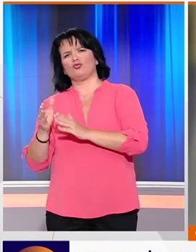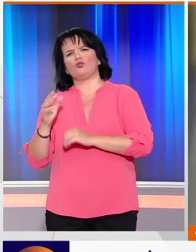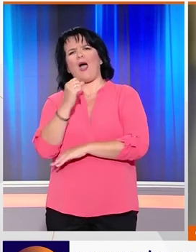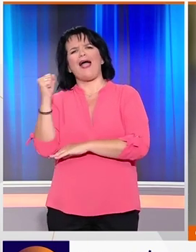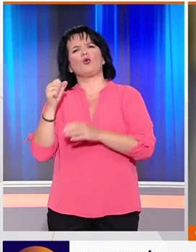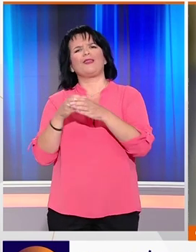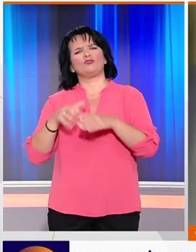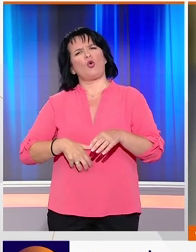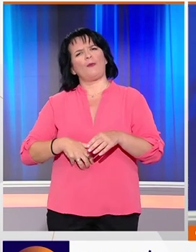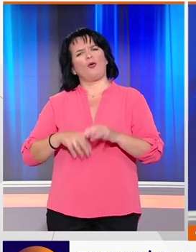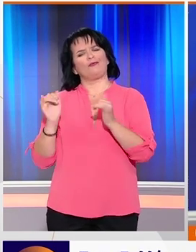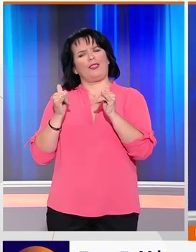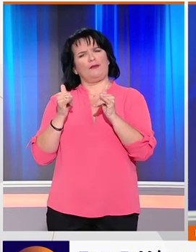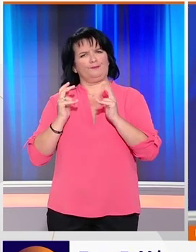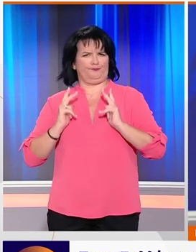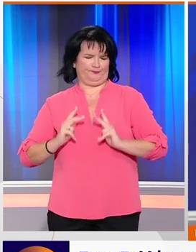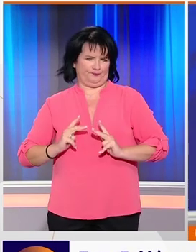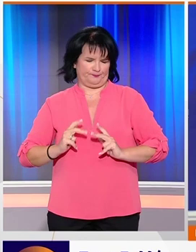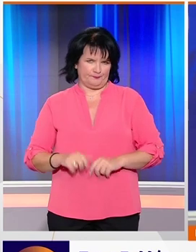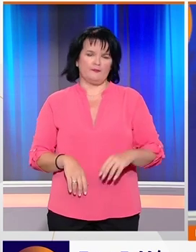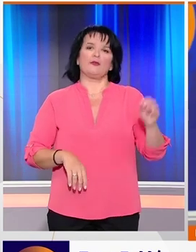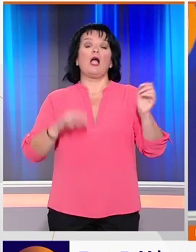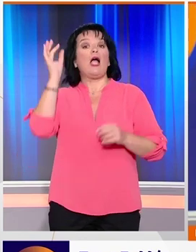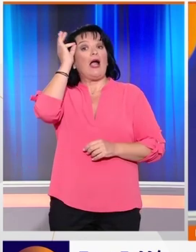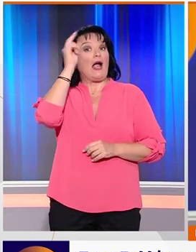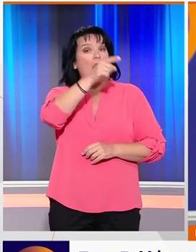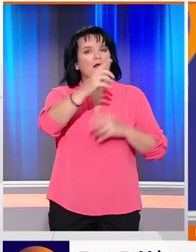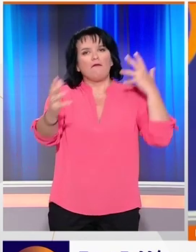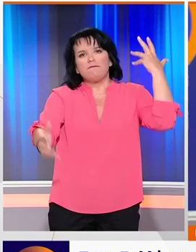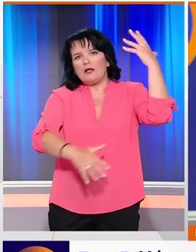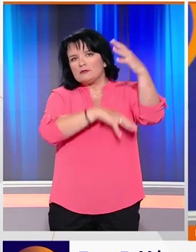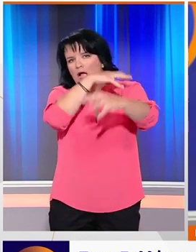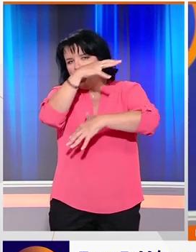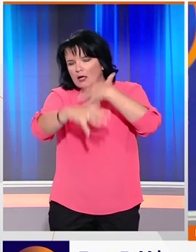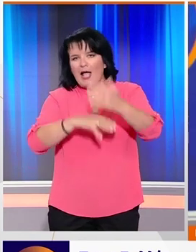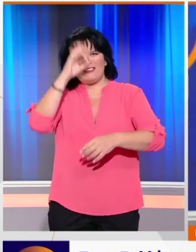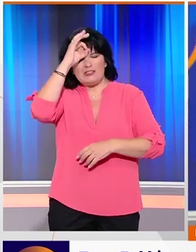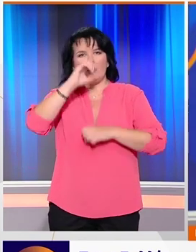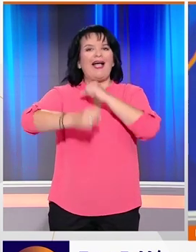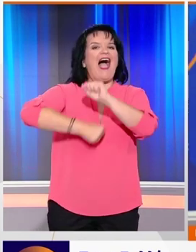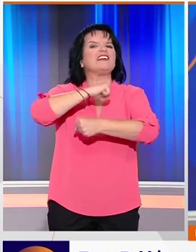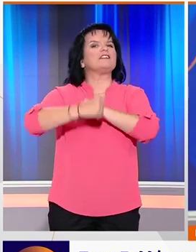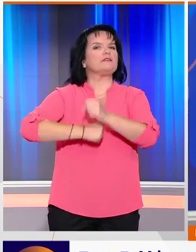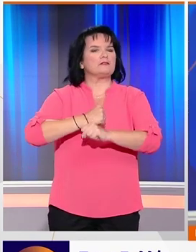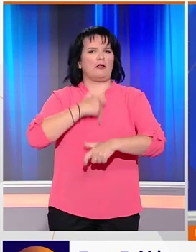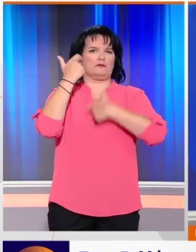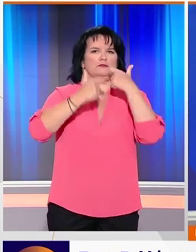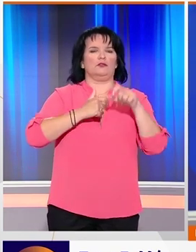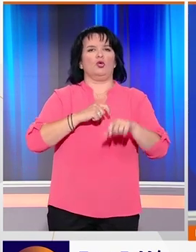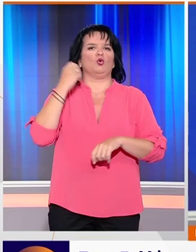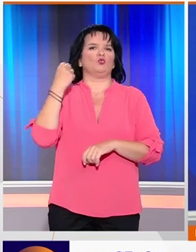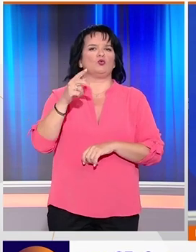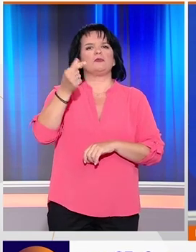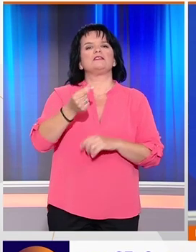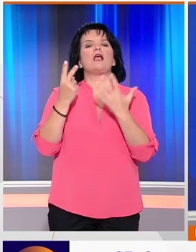κομικού. Στη Γαλλία εκτεταμένα επεισόδια ξέσπασαν ανάμεσα σε αστυνομία και ακτιβιστές που διαδήλωναν κατά τη